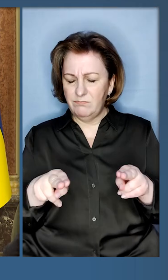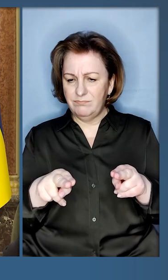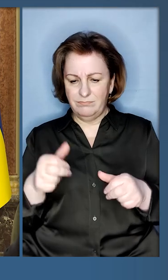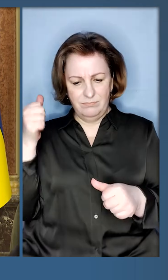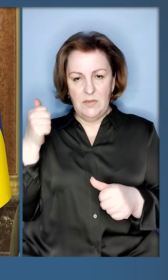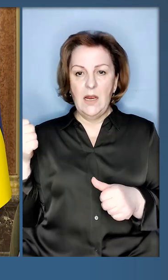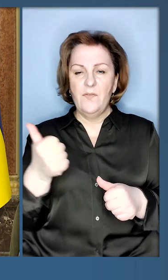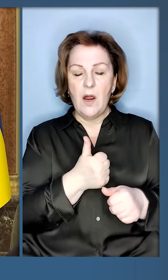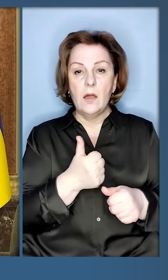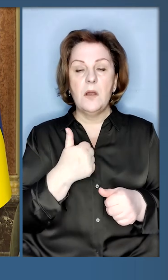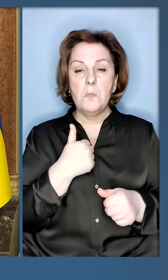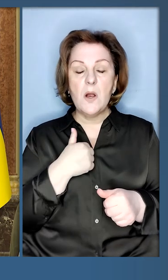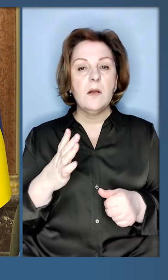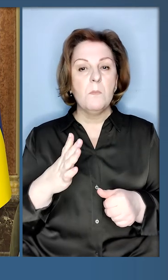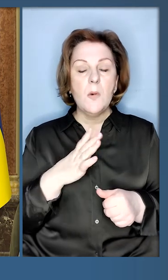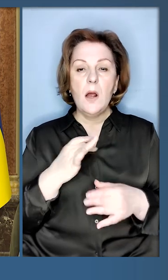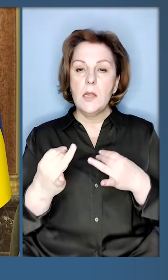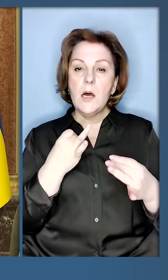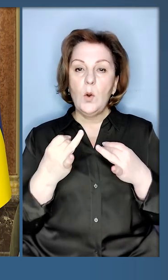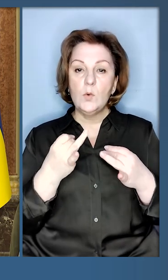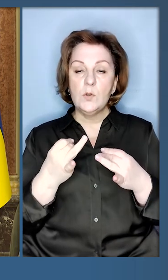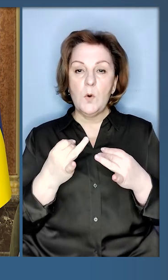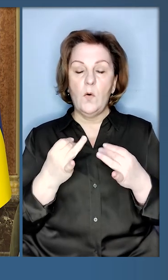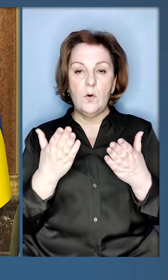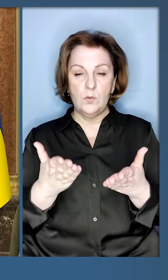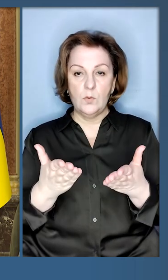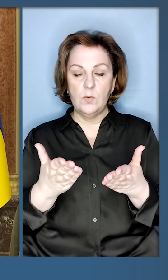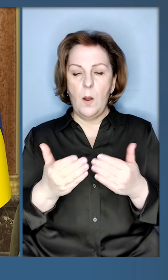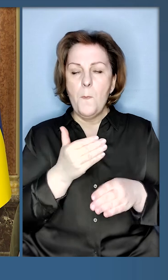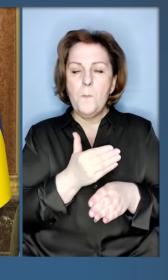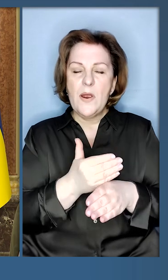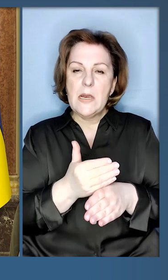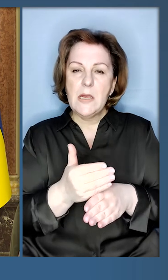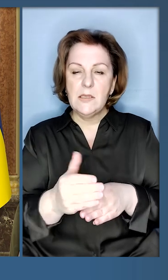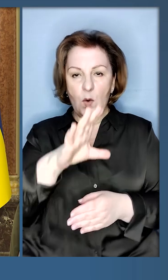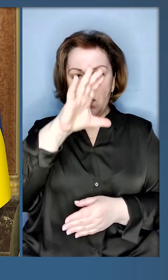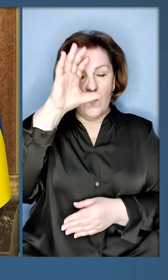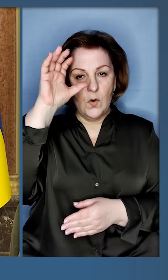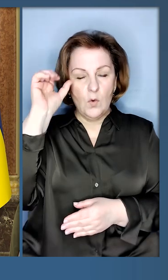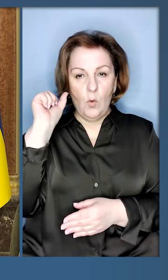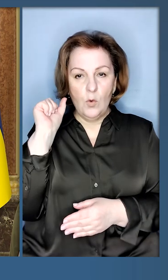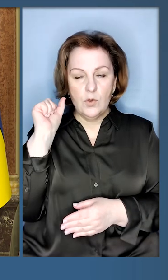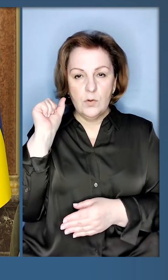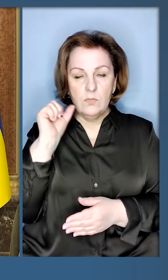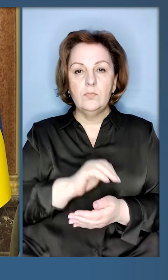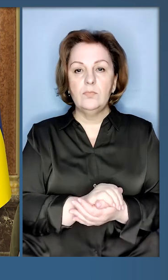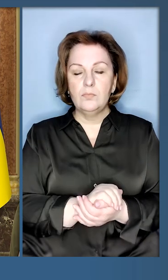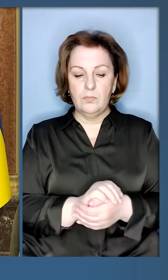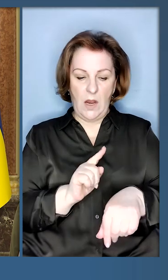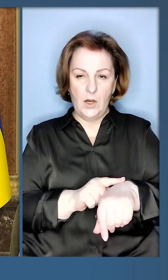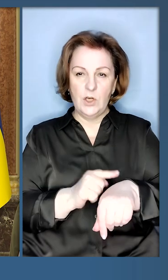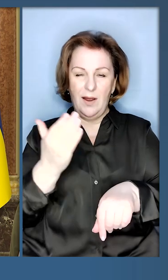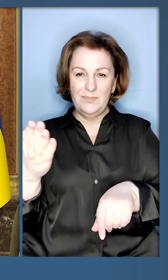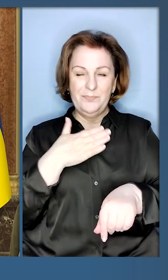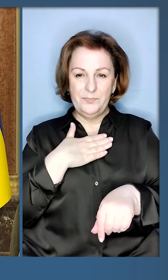мали розмову тут. Це було пізно вночі по часу